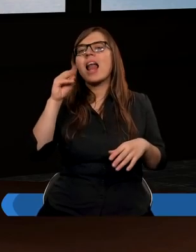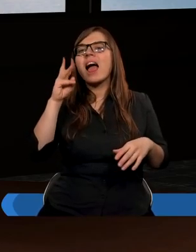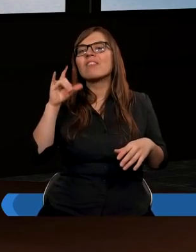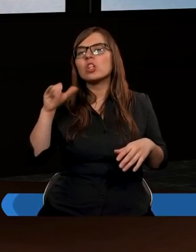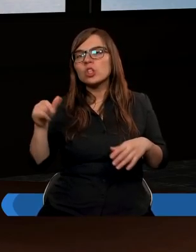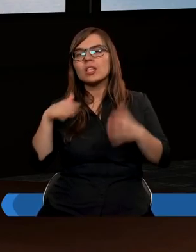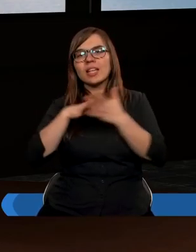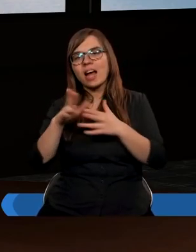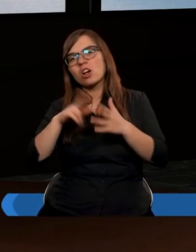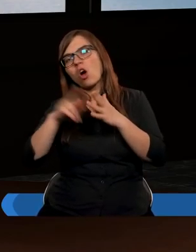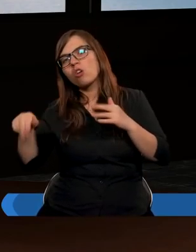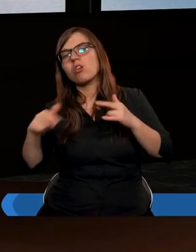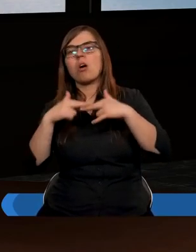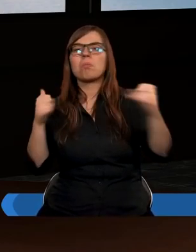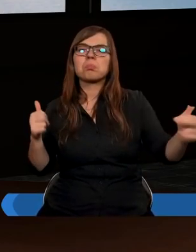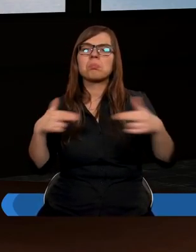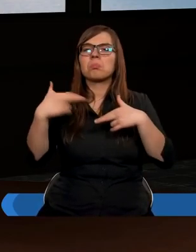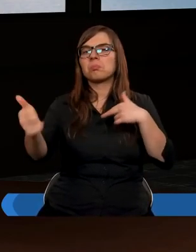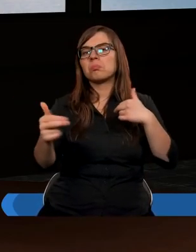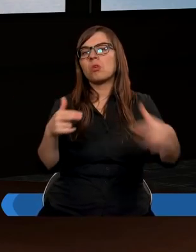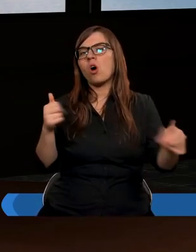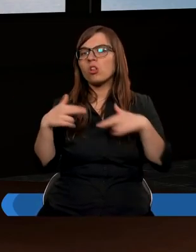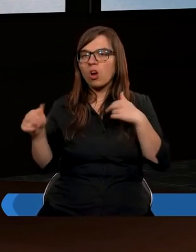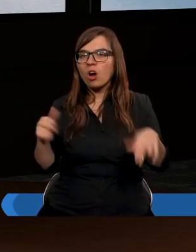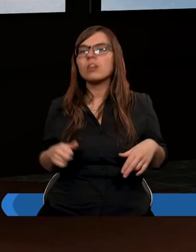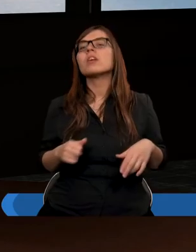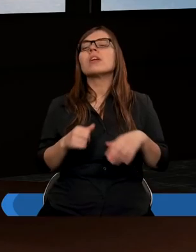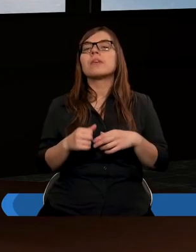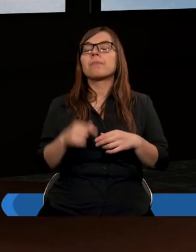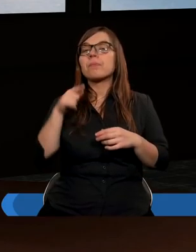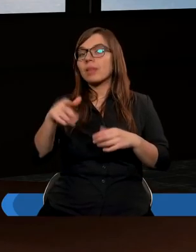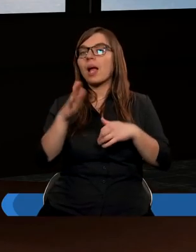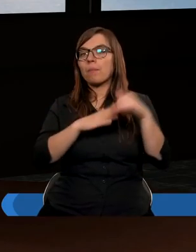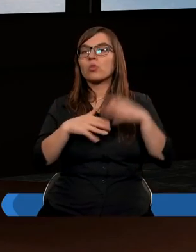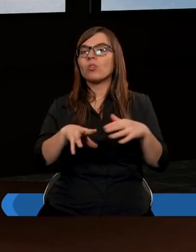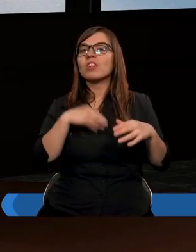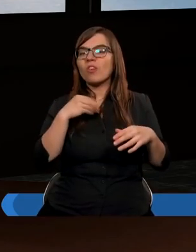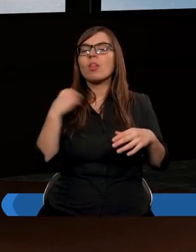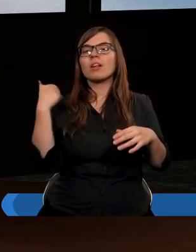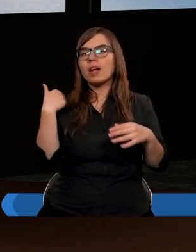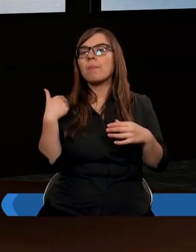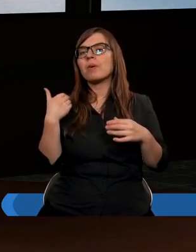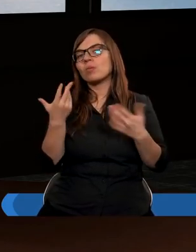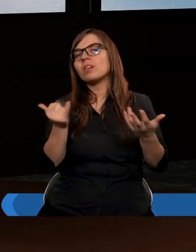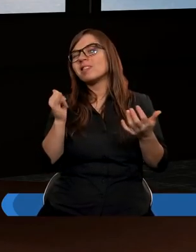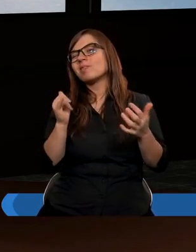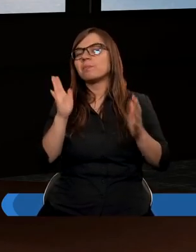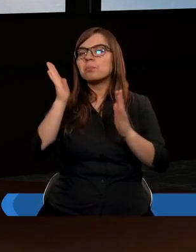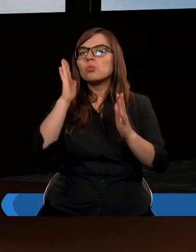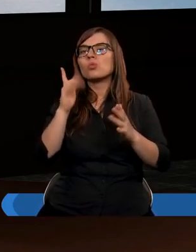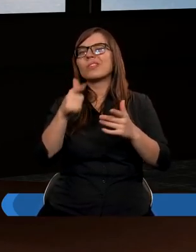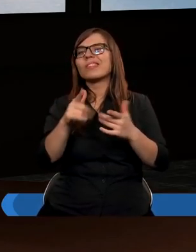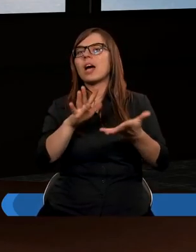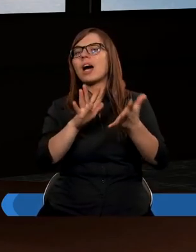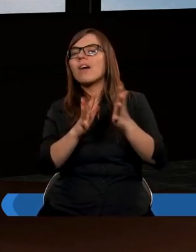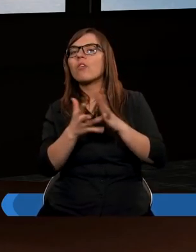odchodzić. gdyby... No przestała być budowana świątynia przez dwadzieścia lat, tak? I później dopiero znowu ta